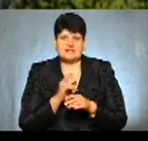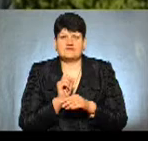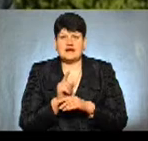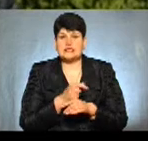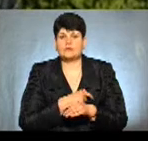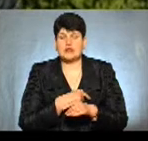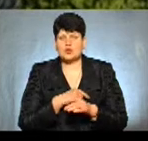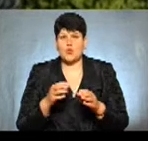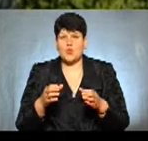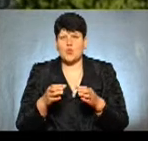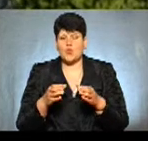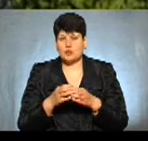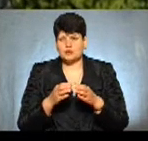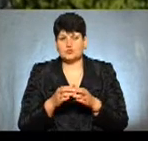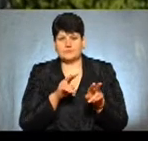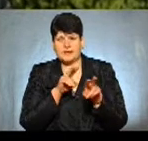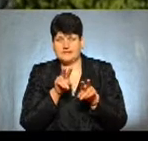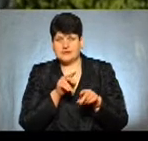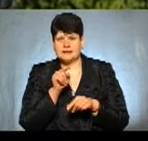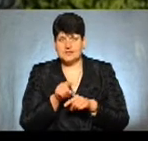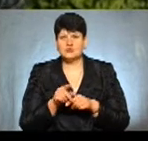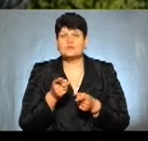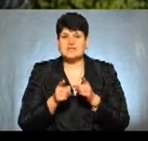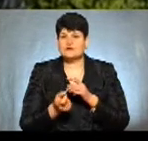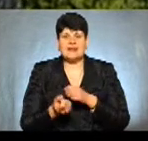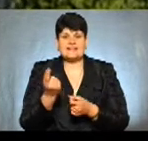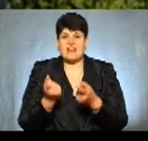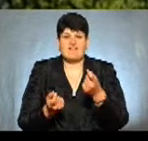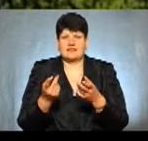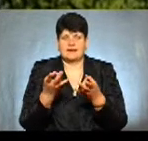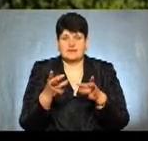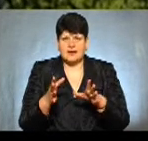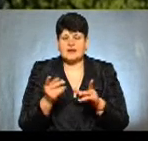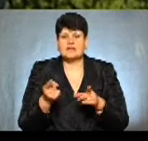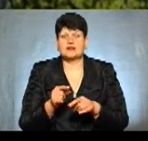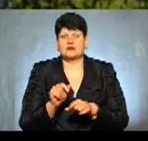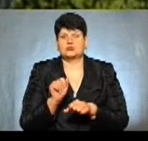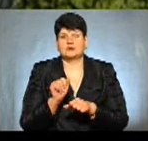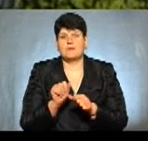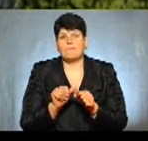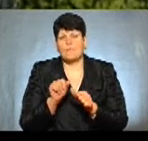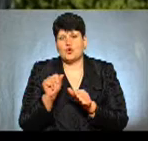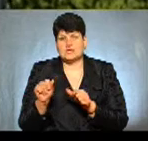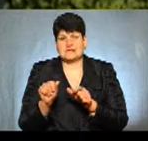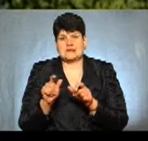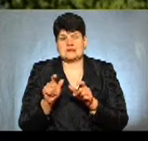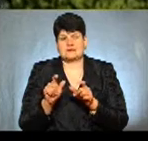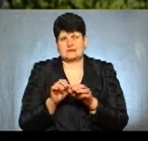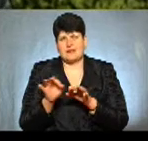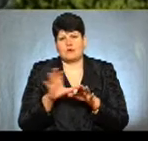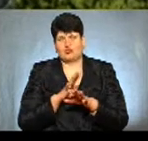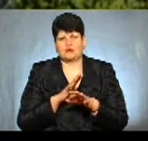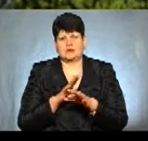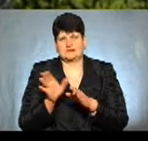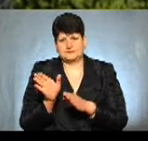корпусу, і громадськості стежити за тим, щоб дійсно ті мафи не з'являлися там, де не потрібно, а ті, які зараз опинилися поза схемою, були демонтовані чи добровільно, чи